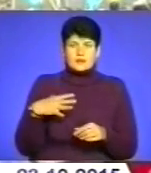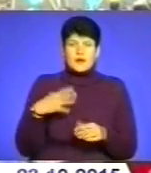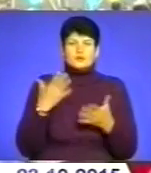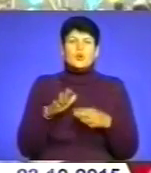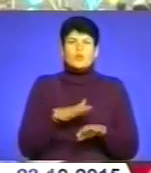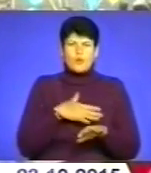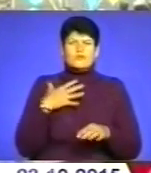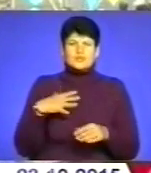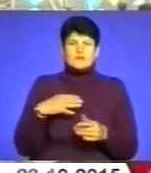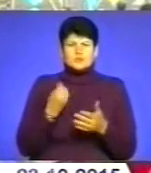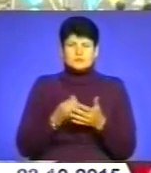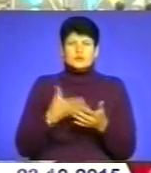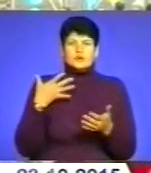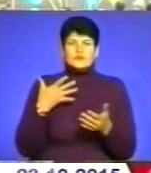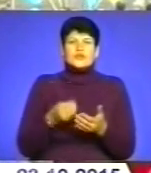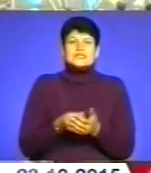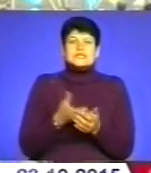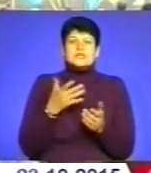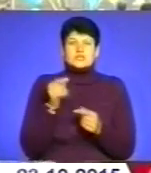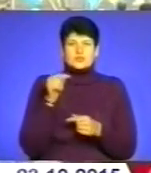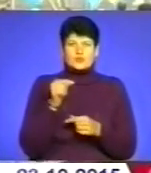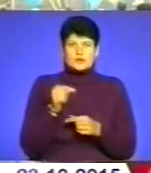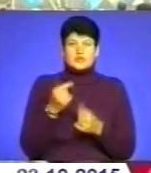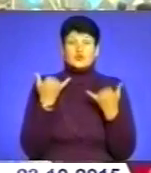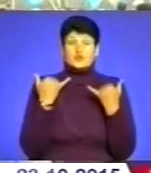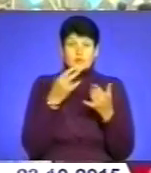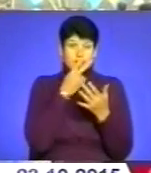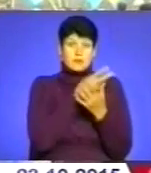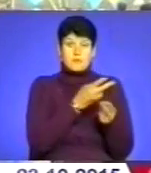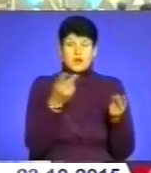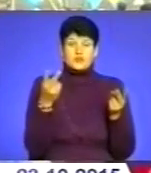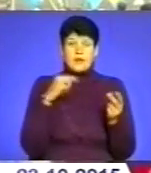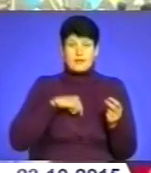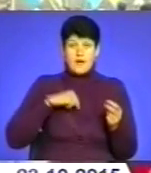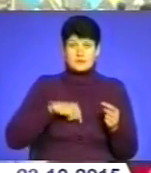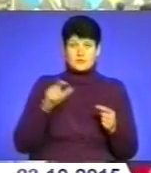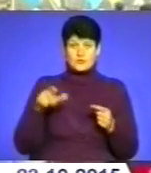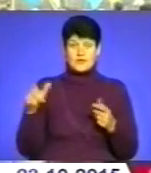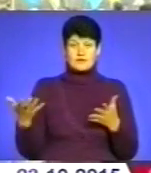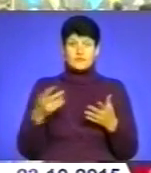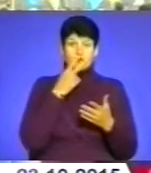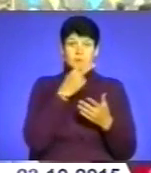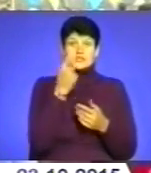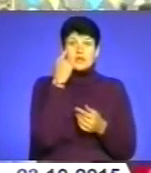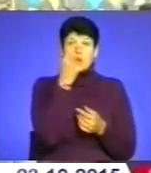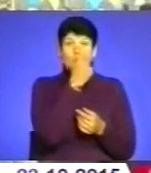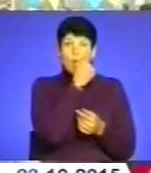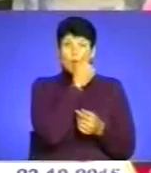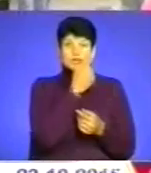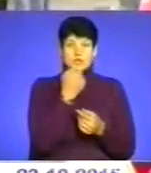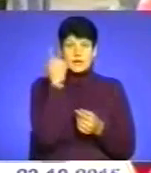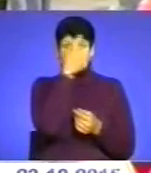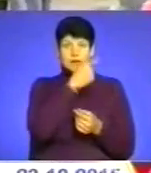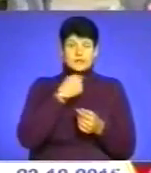чекали, воно дорожче, воно цінніше тоді. І сьогодні ви бачите настрій тих людей, ви бачите їхні очі, їхні обличчя.